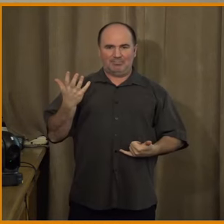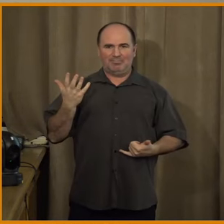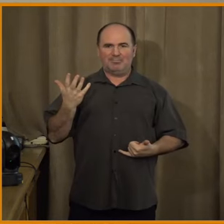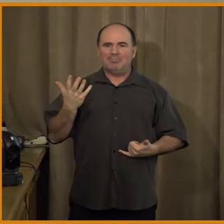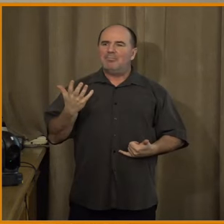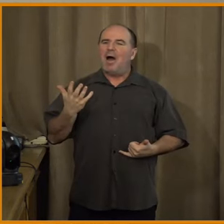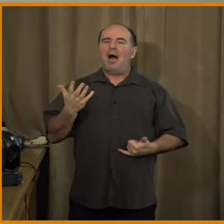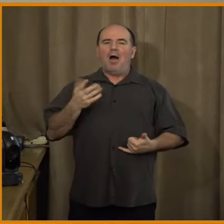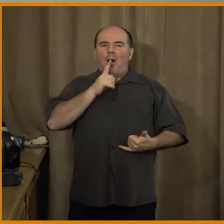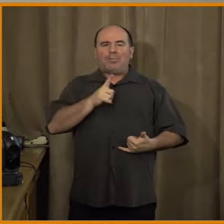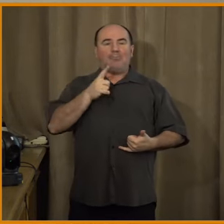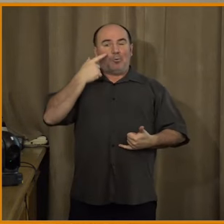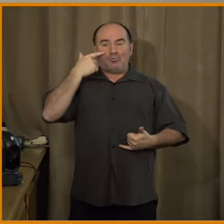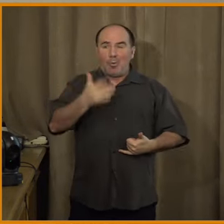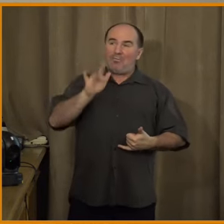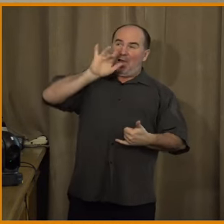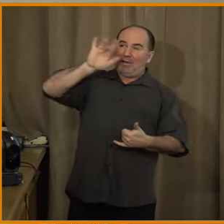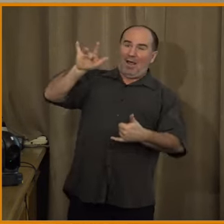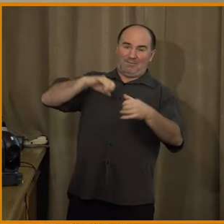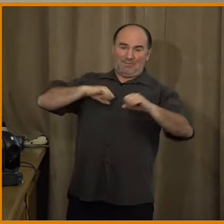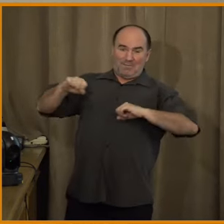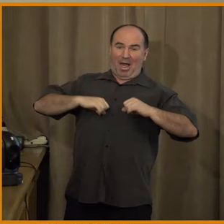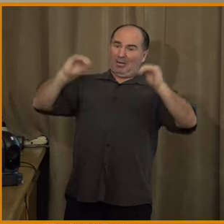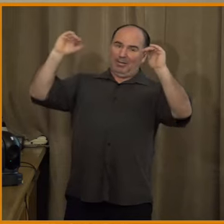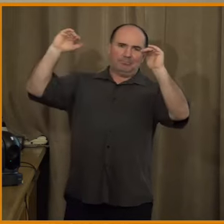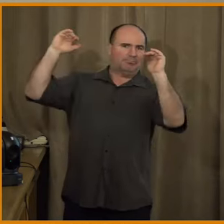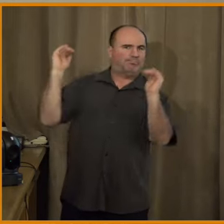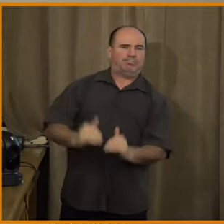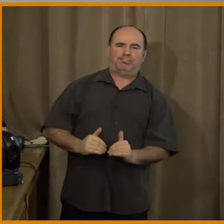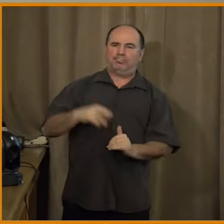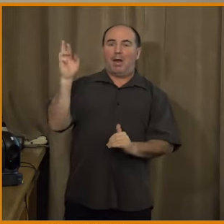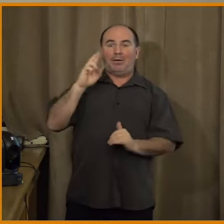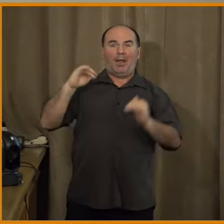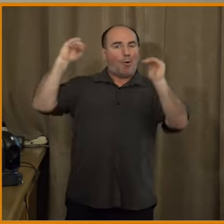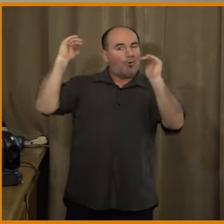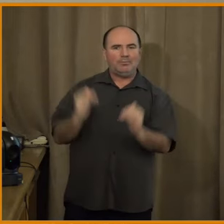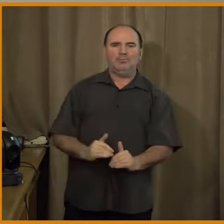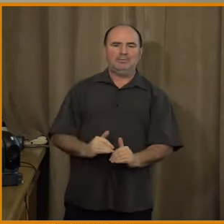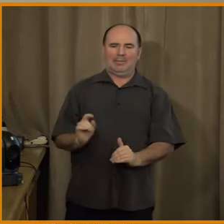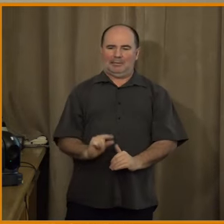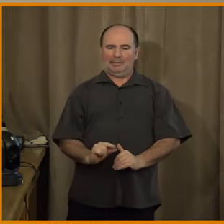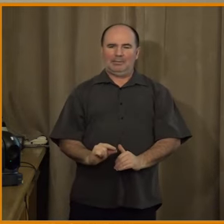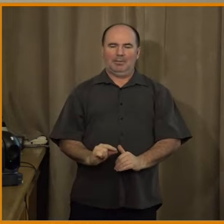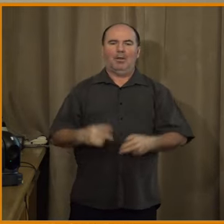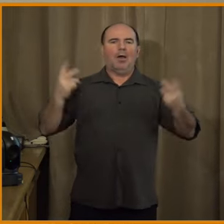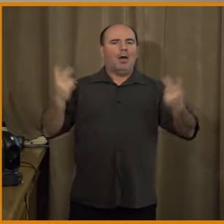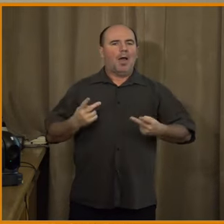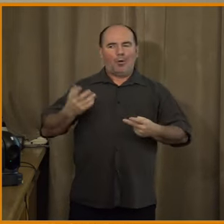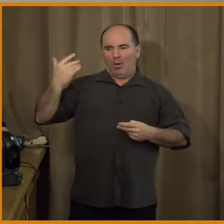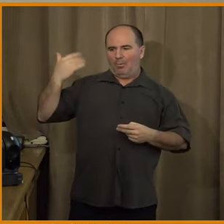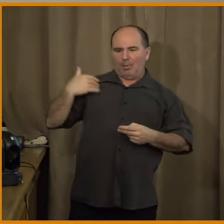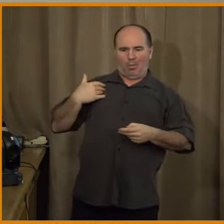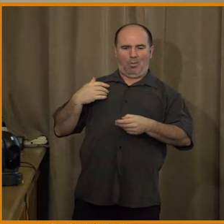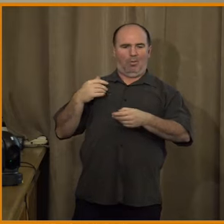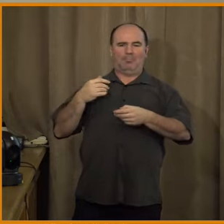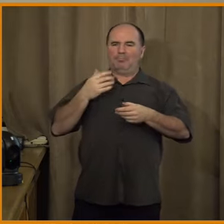nízkou důvěru. Jenom pro porovnání, současná vláda má důvěru na úrovni Miloše Zemana na konce mandátu, nebo